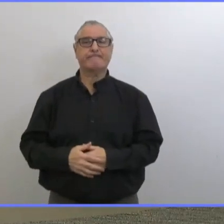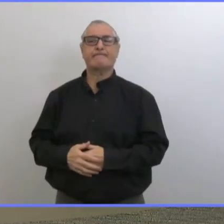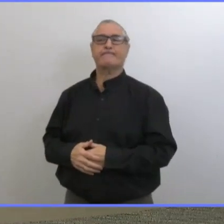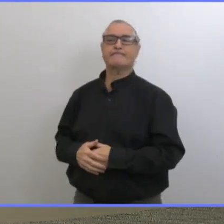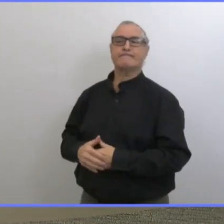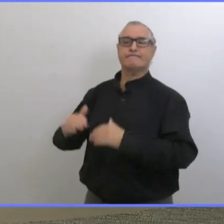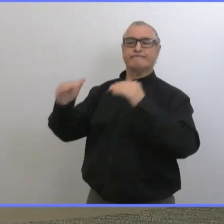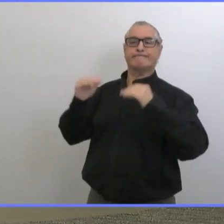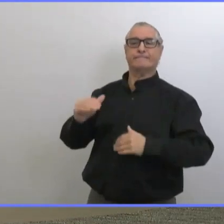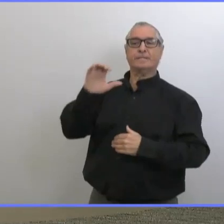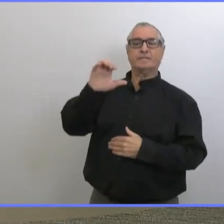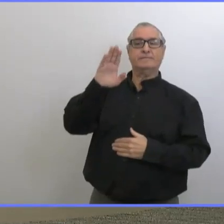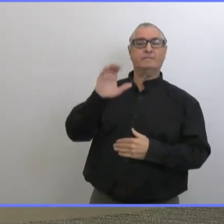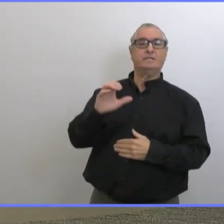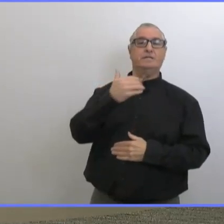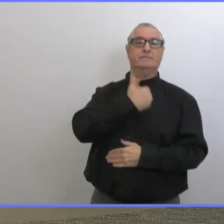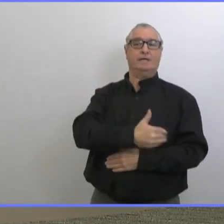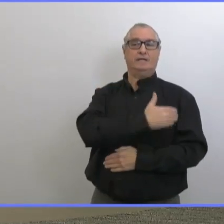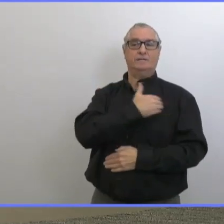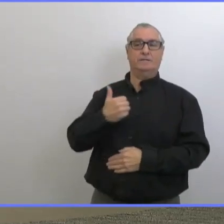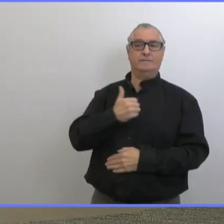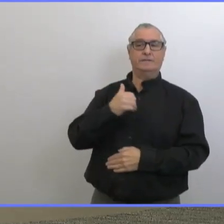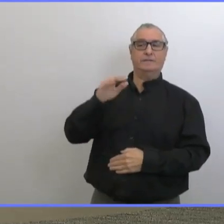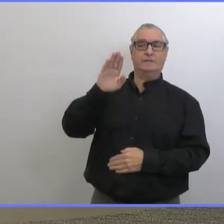De CBC Manitoba, Bart.